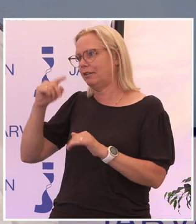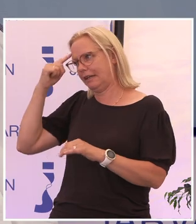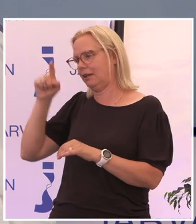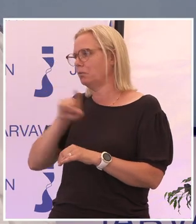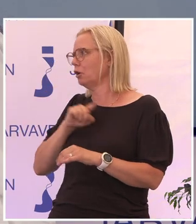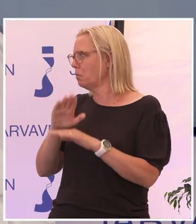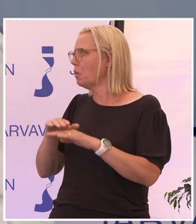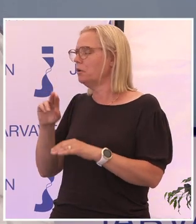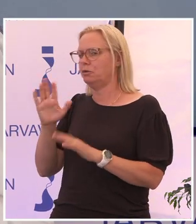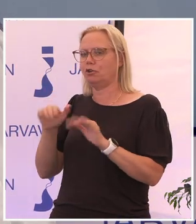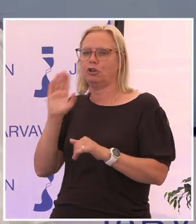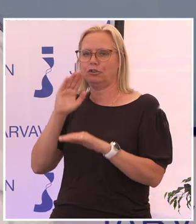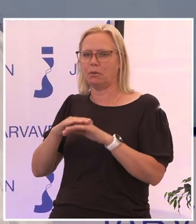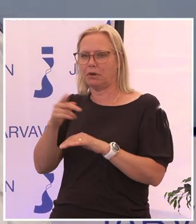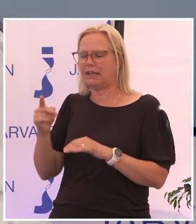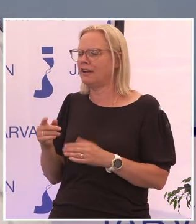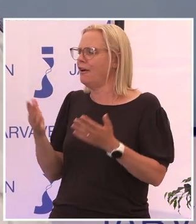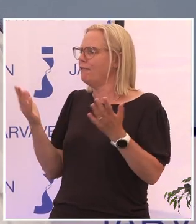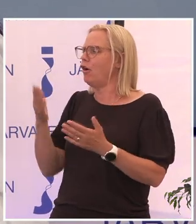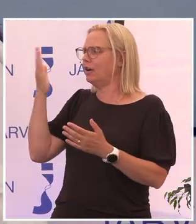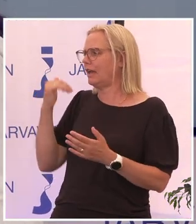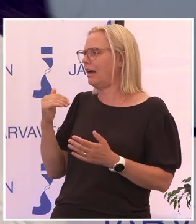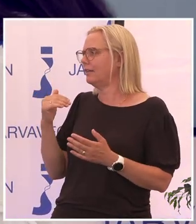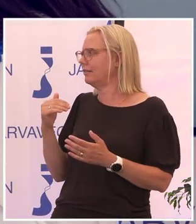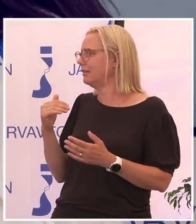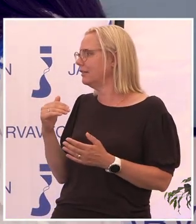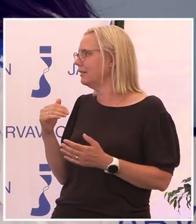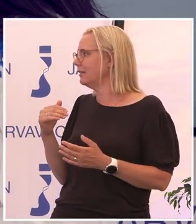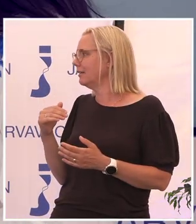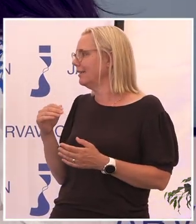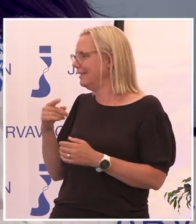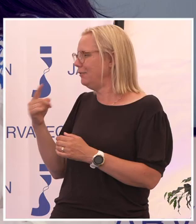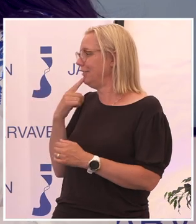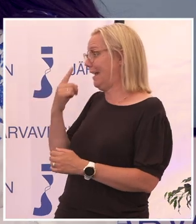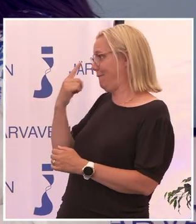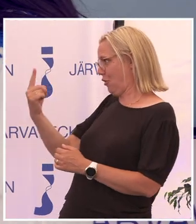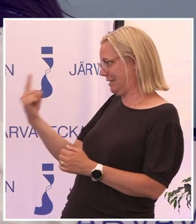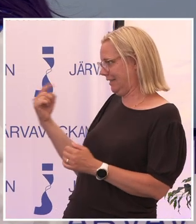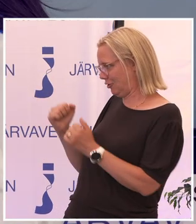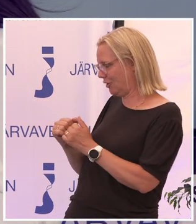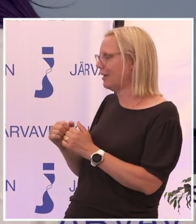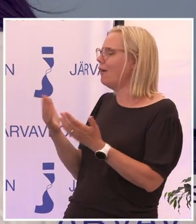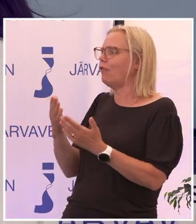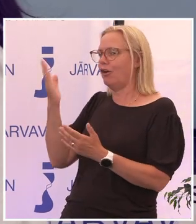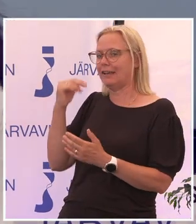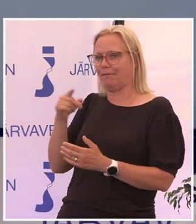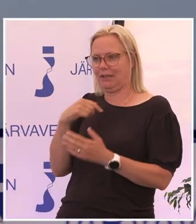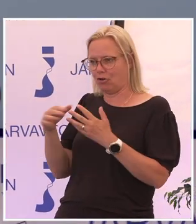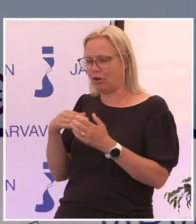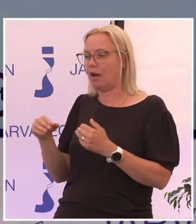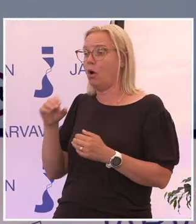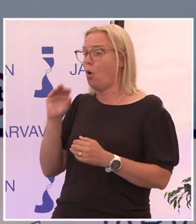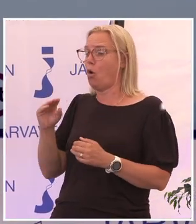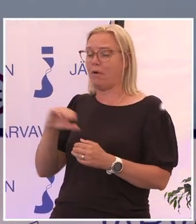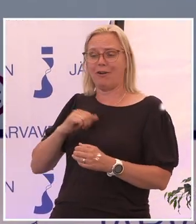nu när jag har lyssnat på er. Vad kan man då, en grej var, vad kan man då göra om man inte jobbar